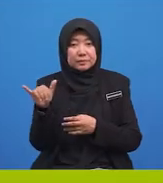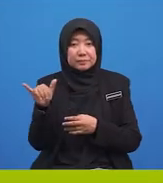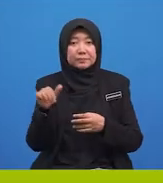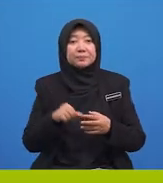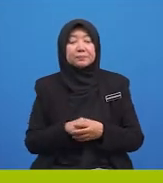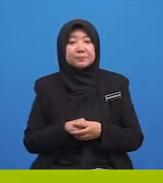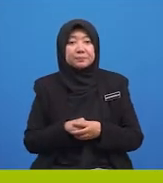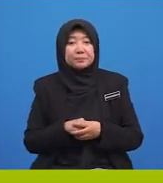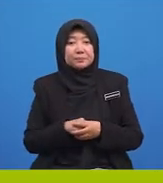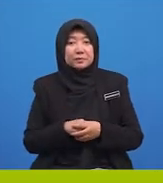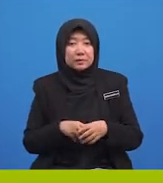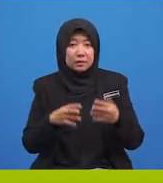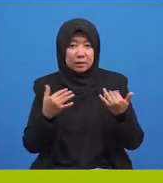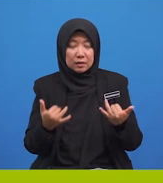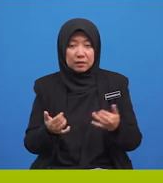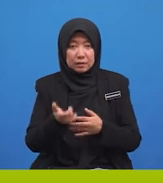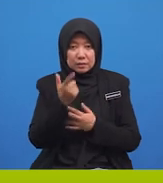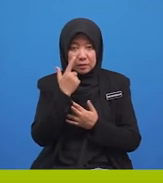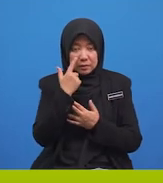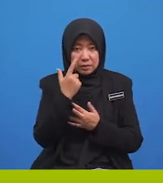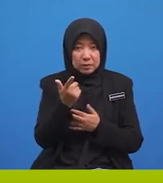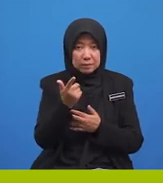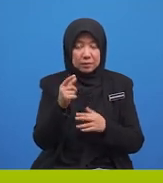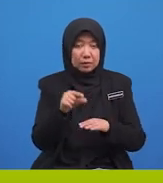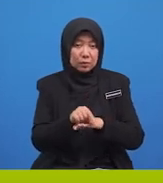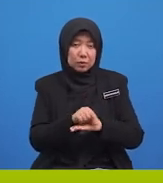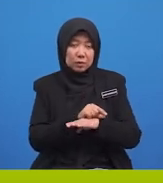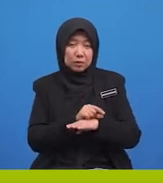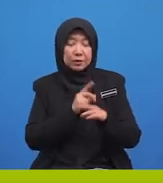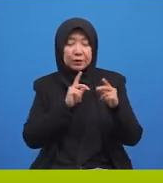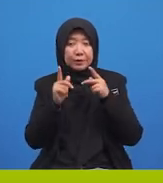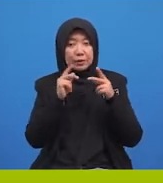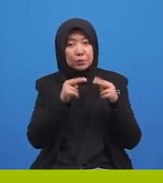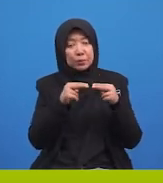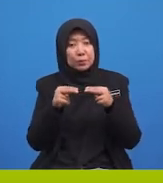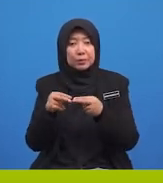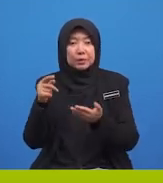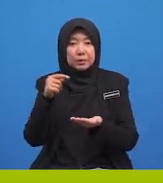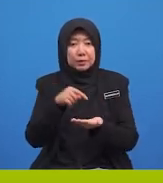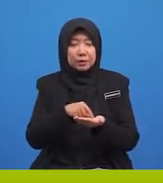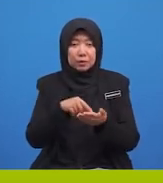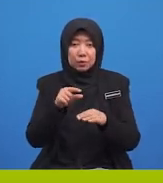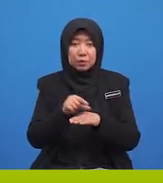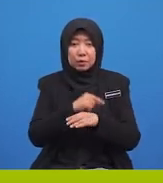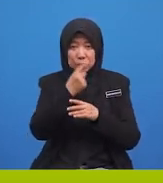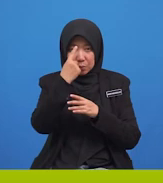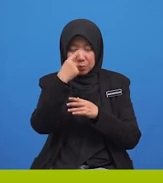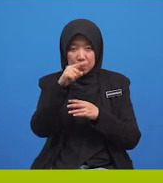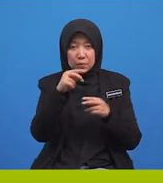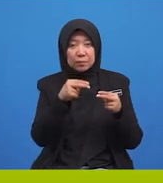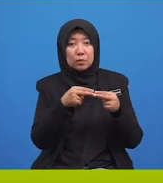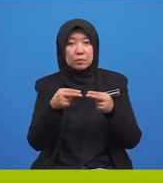Sekarang, kita lihat bagaimana penggunaan kata hubung ini digunakan untuk menghubungkan